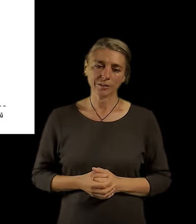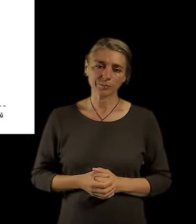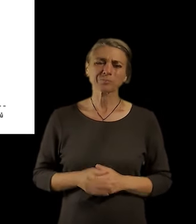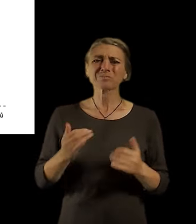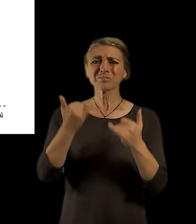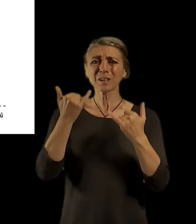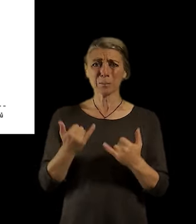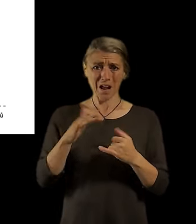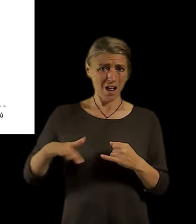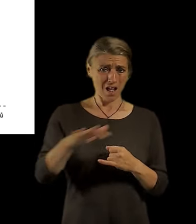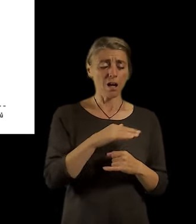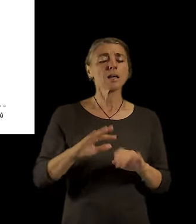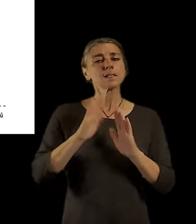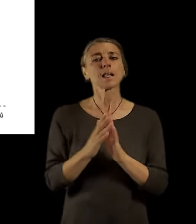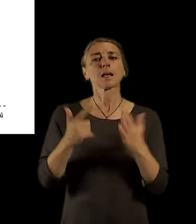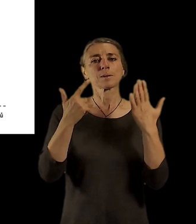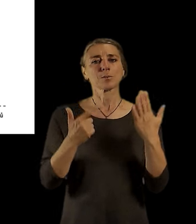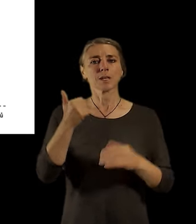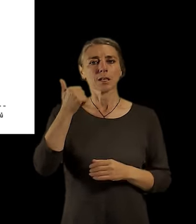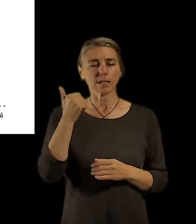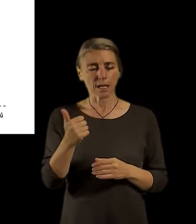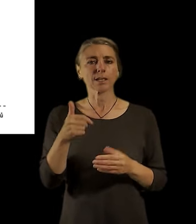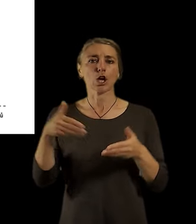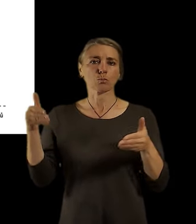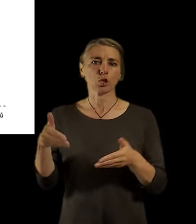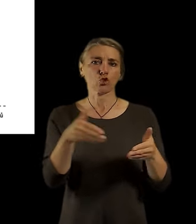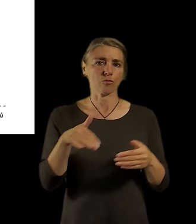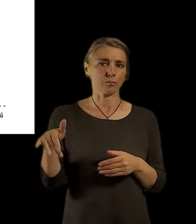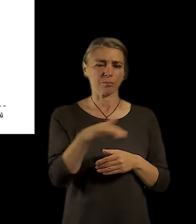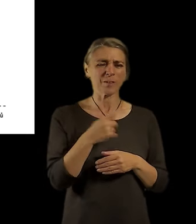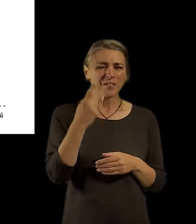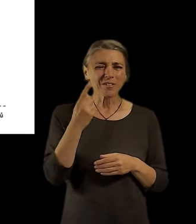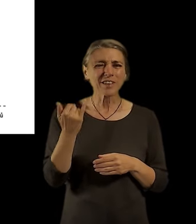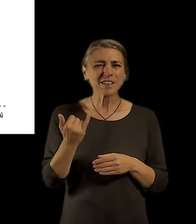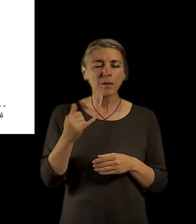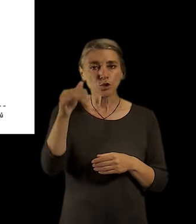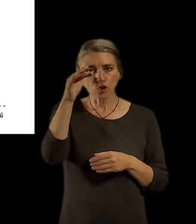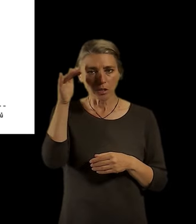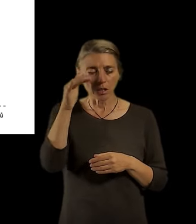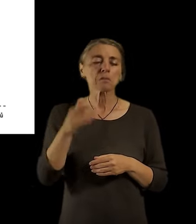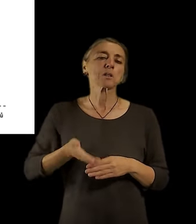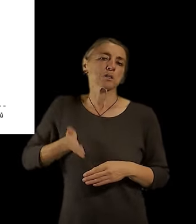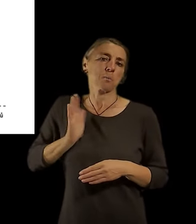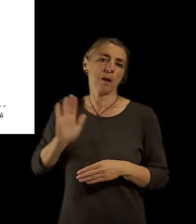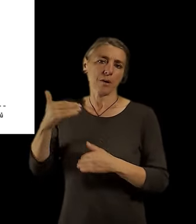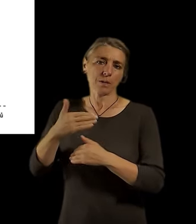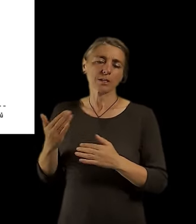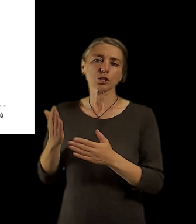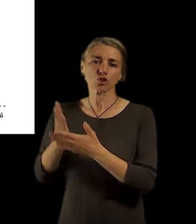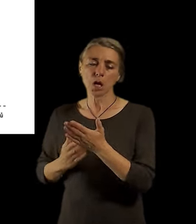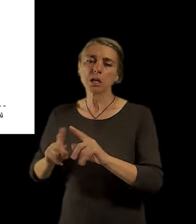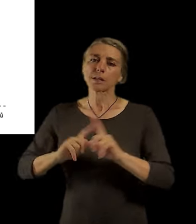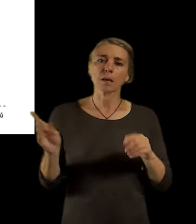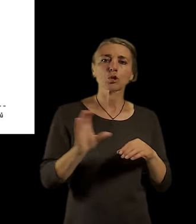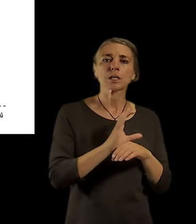71 aktivně používaných hřbitovů. Vidíte, ty, co jsou šedé, tak jsou ve zprávě městských částí nebo církevních organizací.